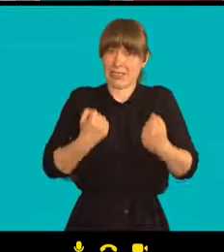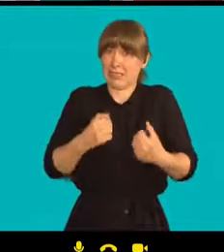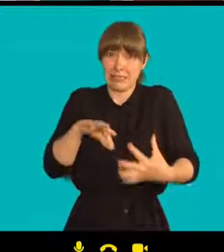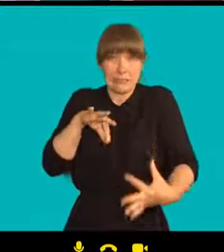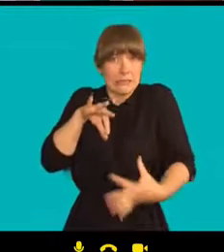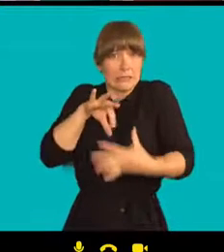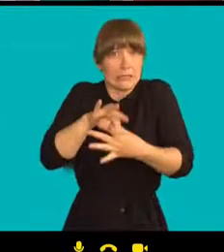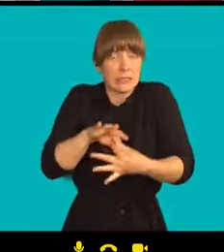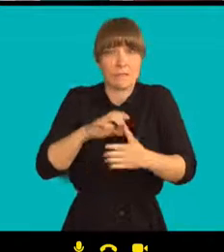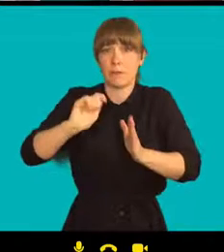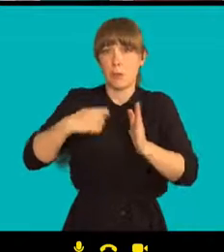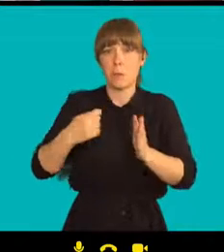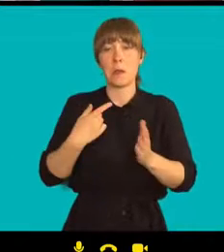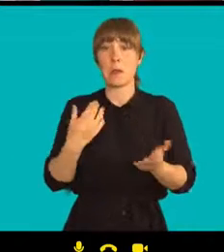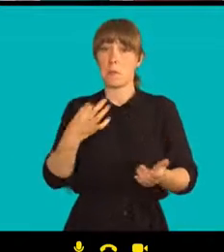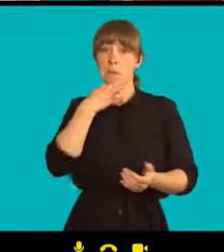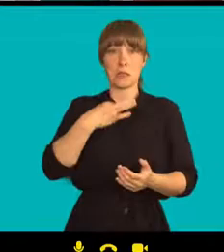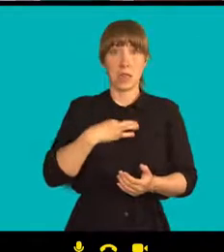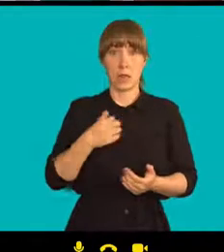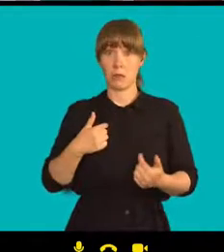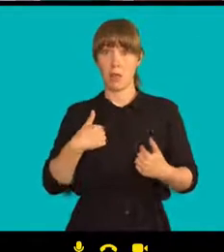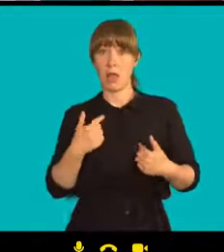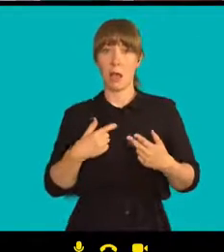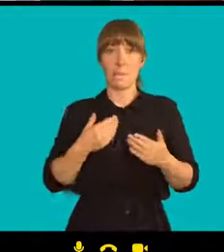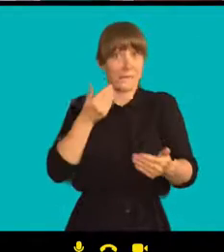Ptáte se, jak blízko jsem k tomu byl.